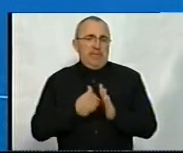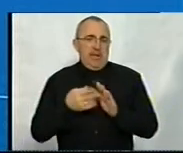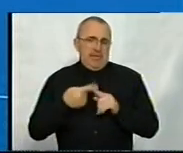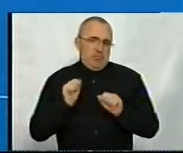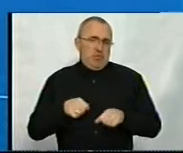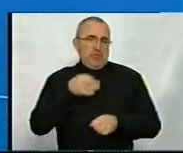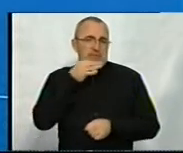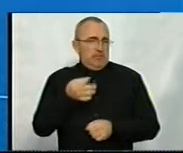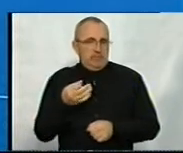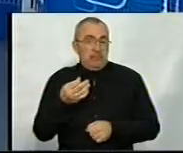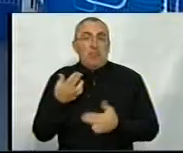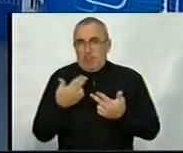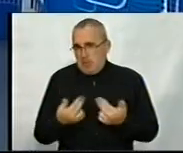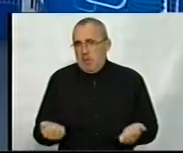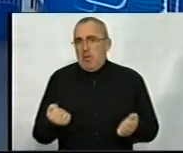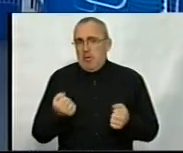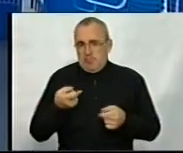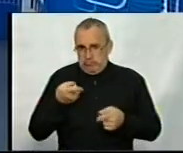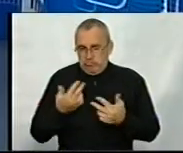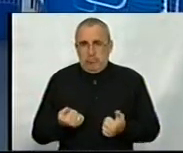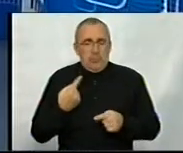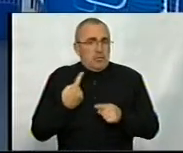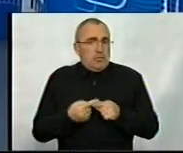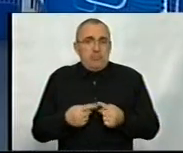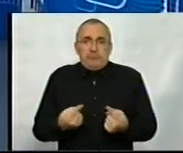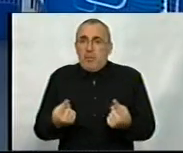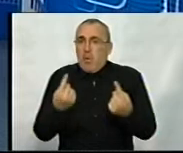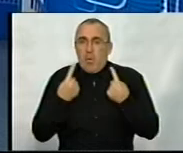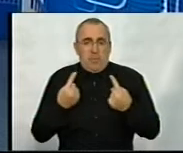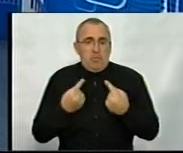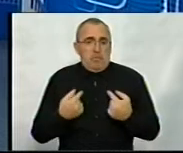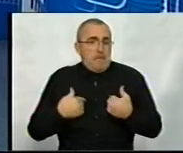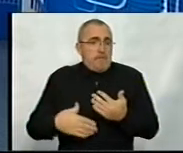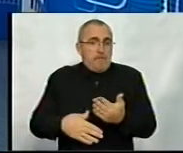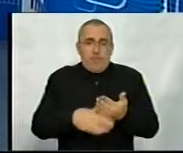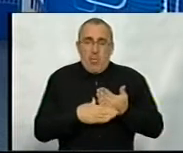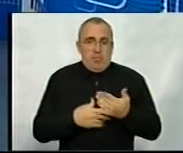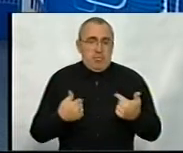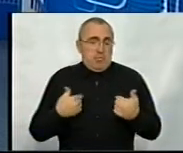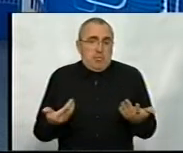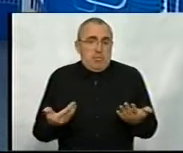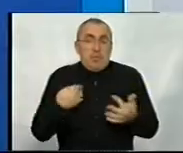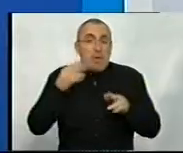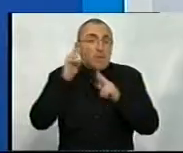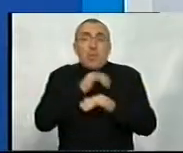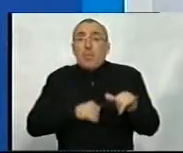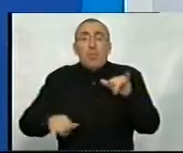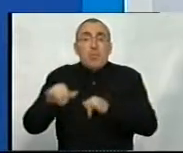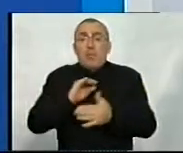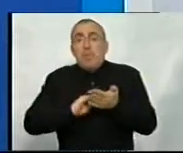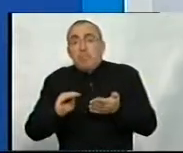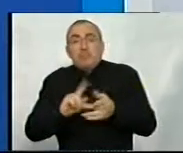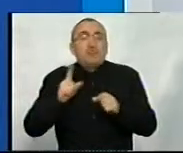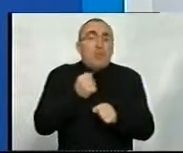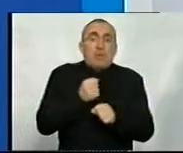висловитися? Конечно, это, вы что, это колоссальная для меня помощь, потому что, ну, я не знаю, куда писать,